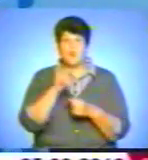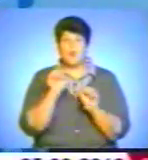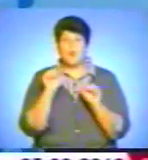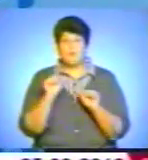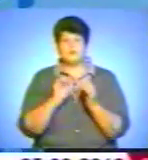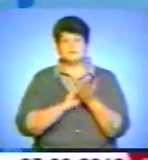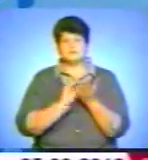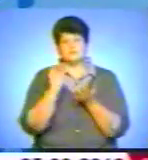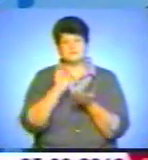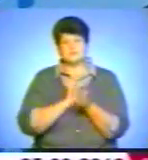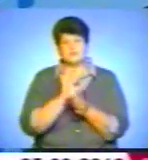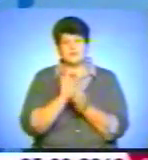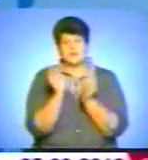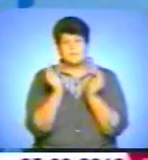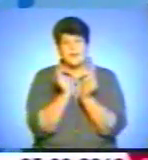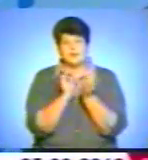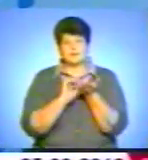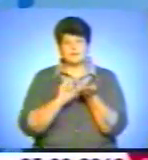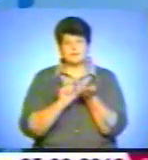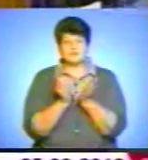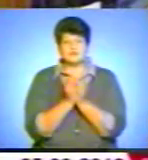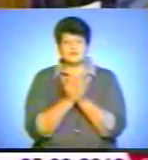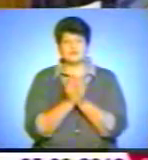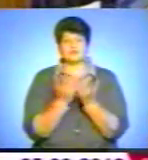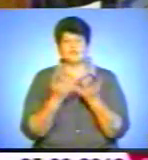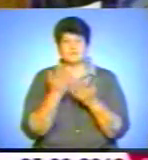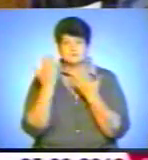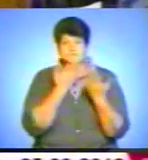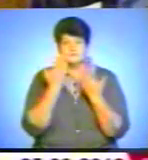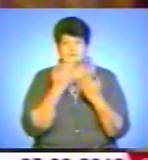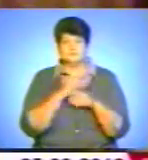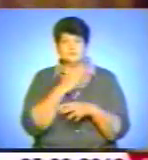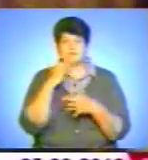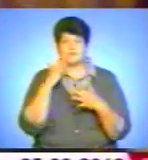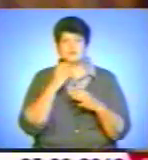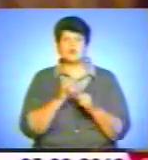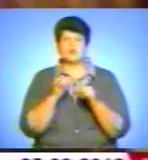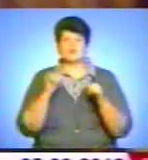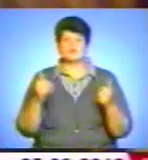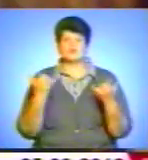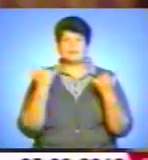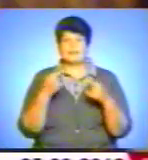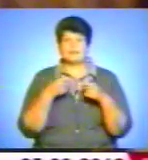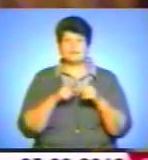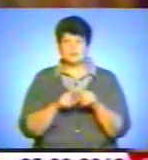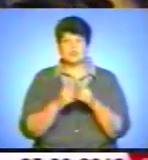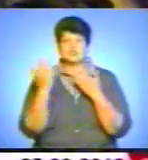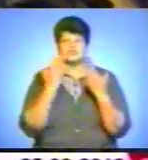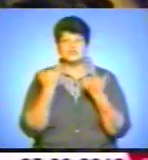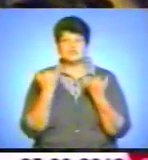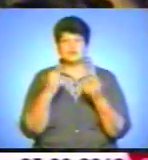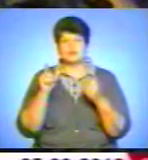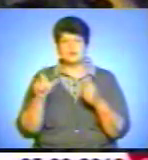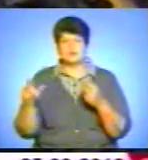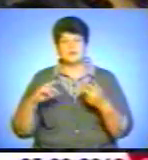маленьку, таку ластівочку, але вона буде зачитана. Загалом з розвитком сучасних технологій читачі сьогодні змінюються,